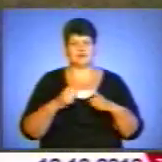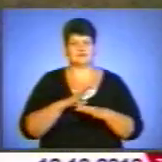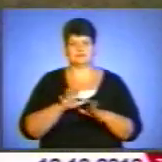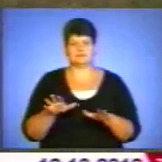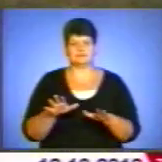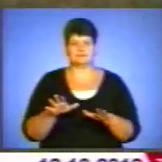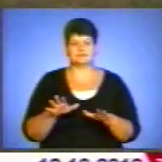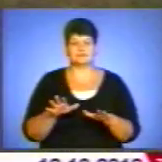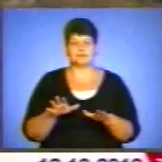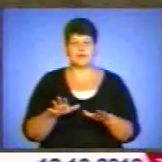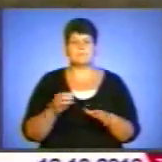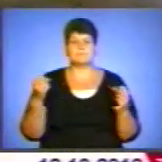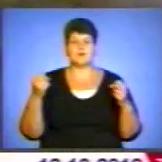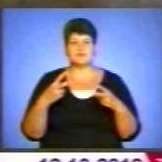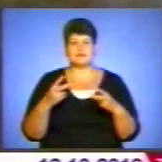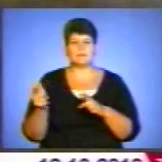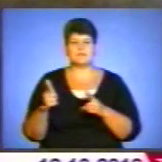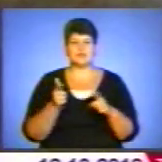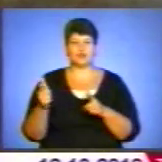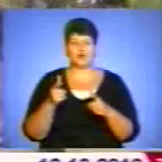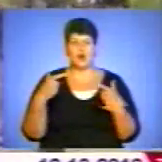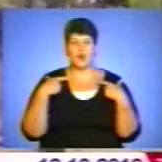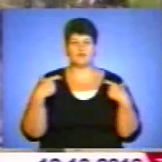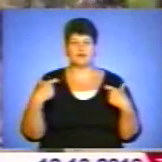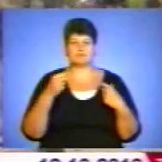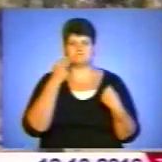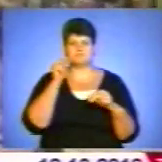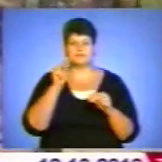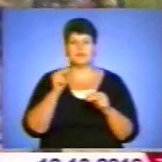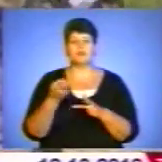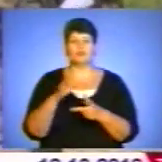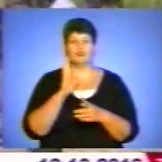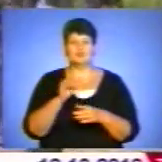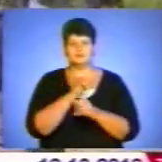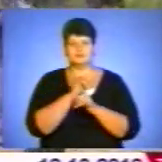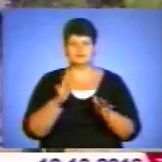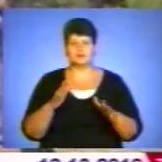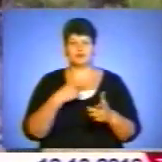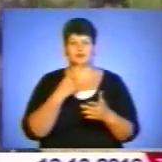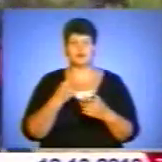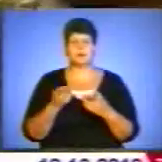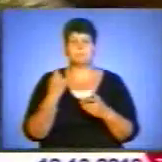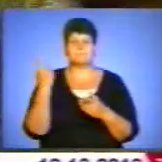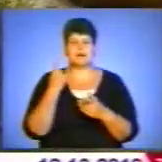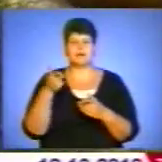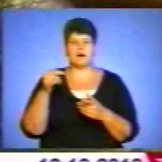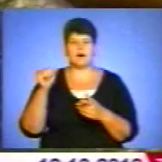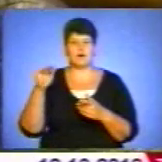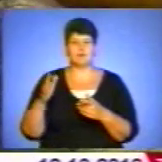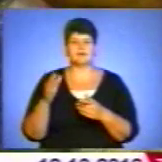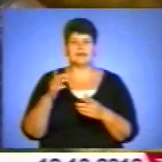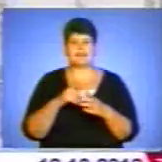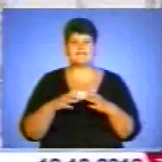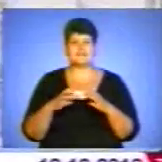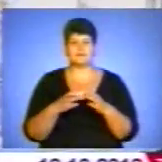Професійна підготовка тернопільських офіцерів-артилеристів теж найкраща. Інакше бути не може, каже командир 1-го гаувачного дивізіону,